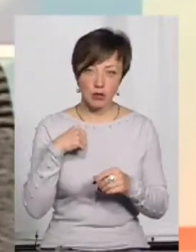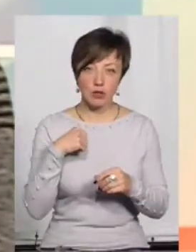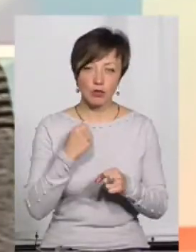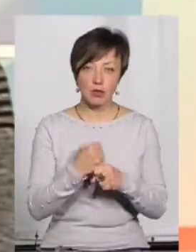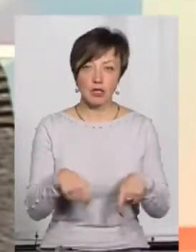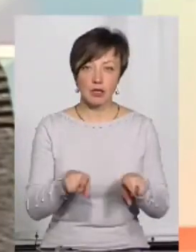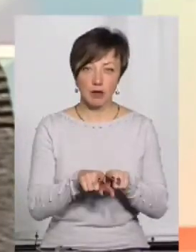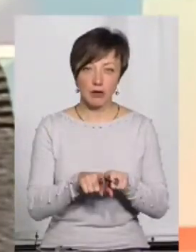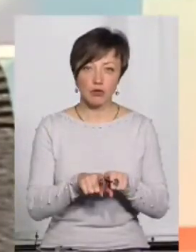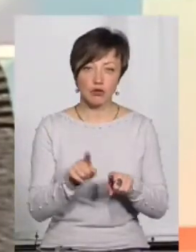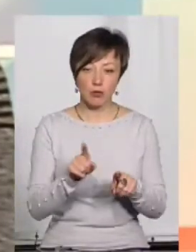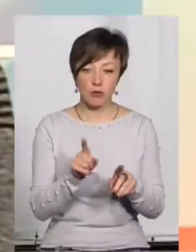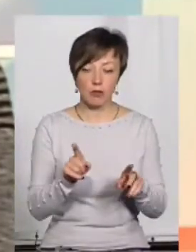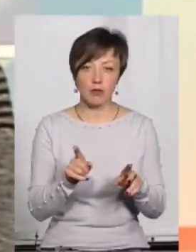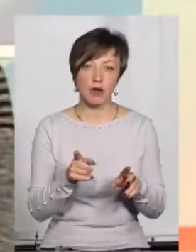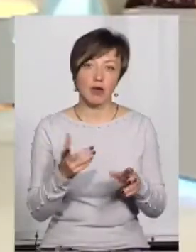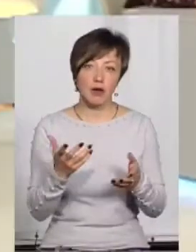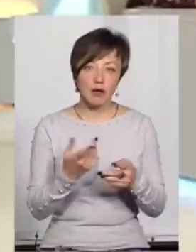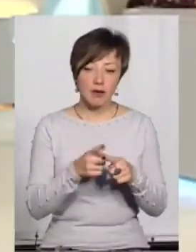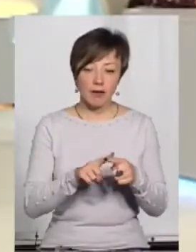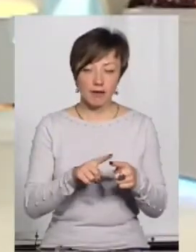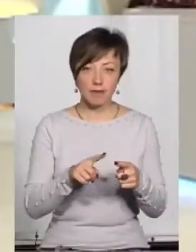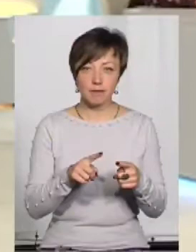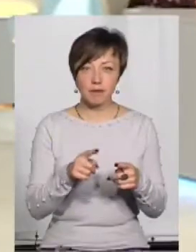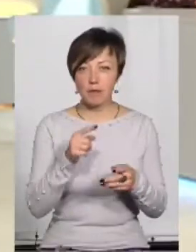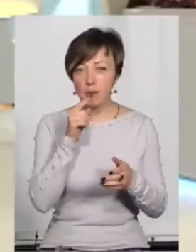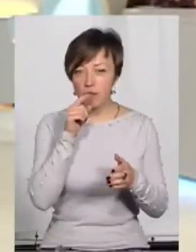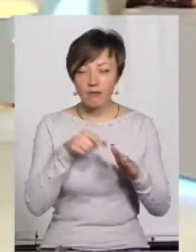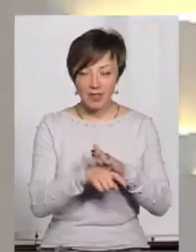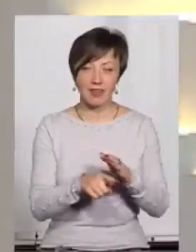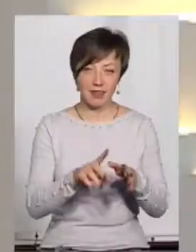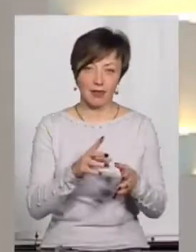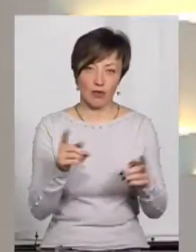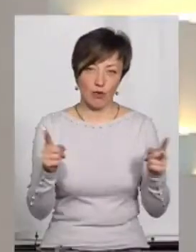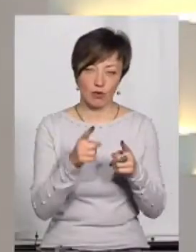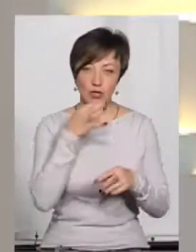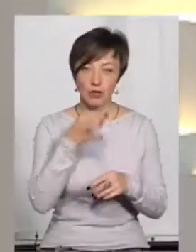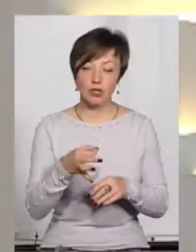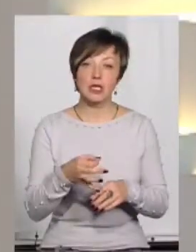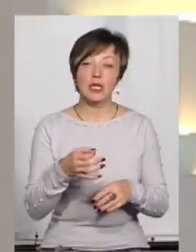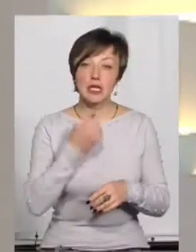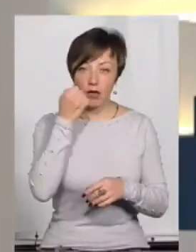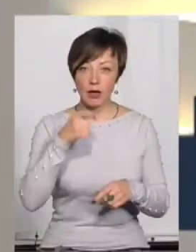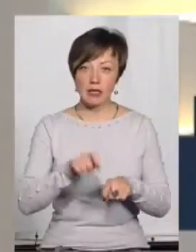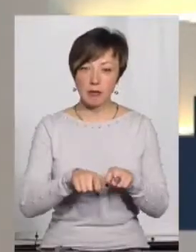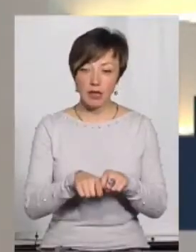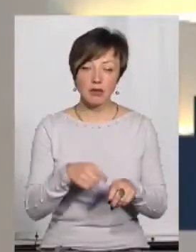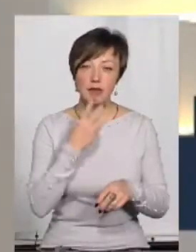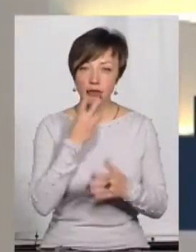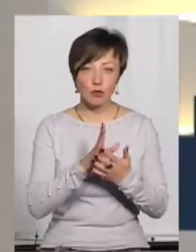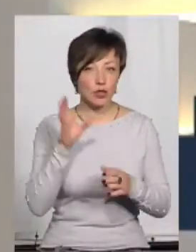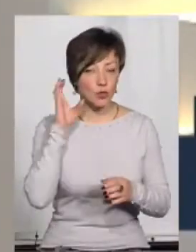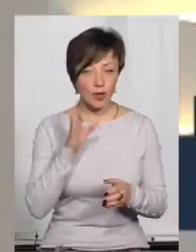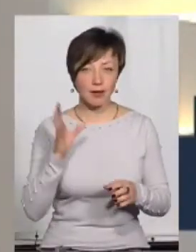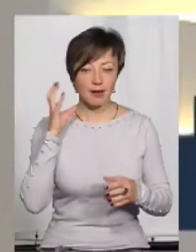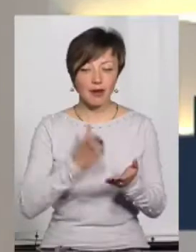зробити так, щоб вийти з цього становища. Дякую вам, вичерпали наш час у ефірі. Дякую вам, шановні експерти. Дякую всім, хто дивився і буде